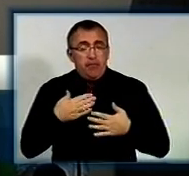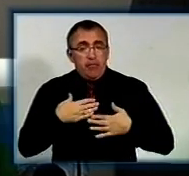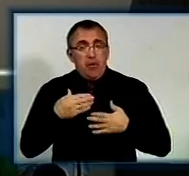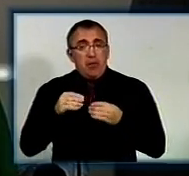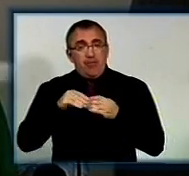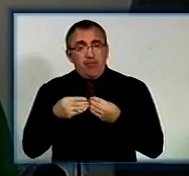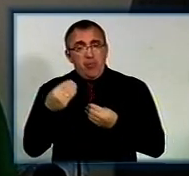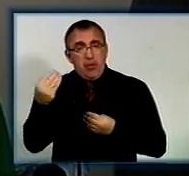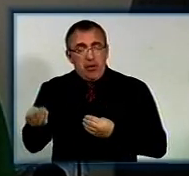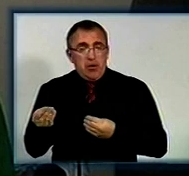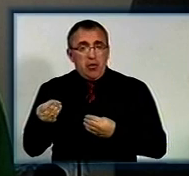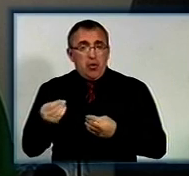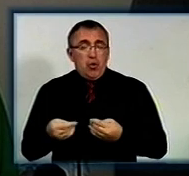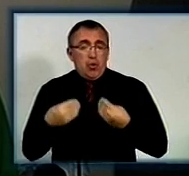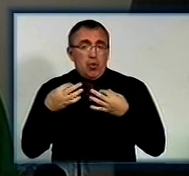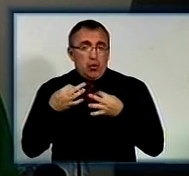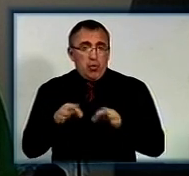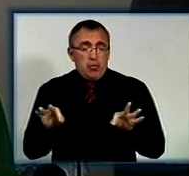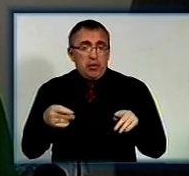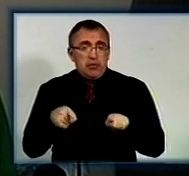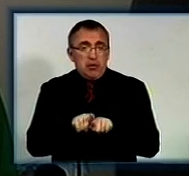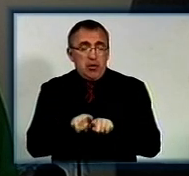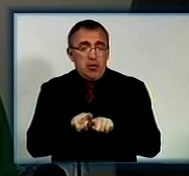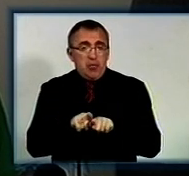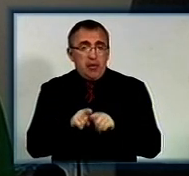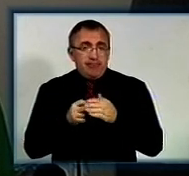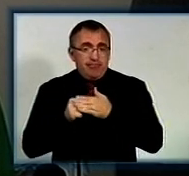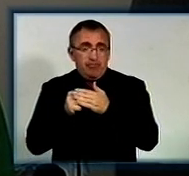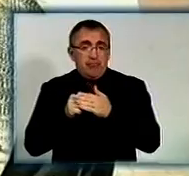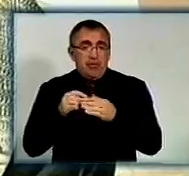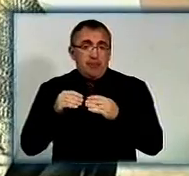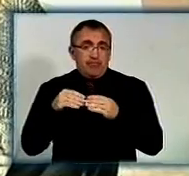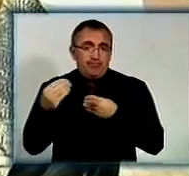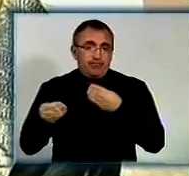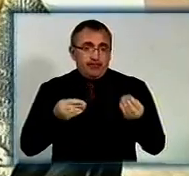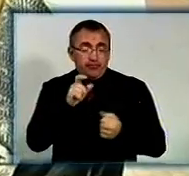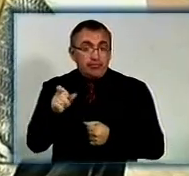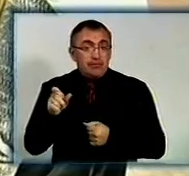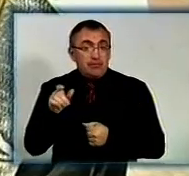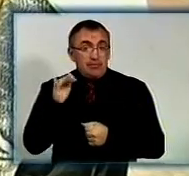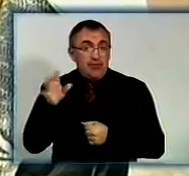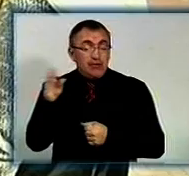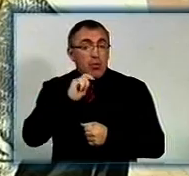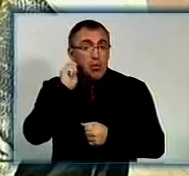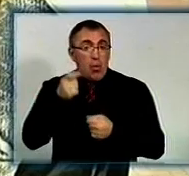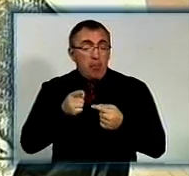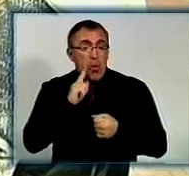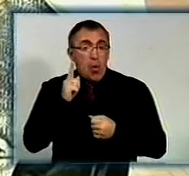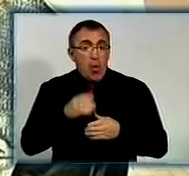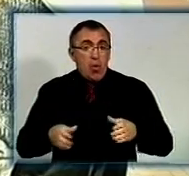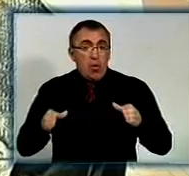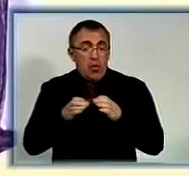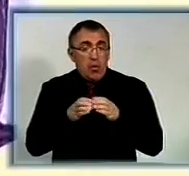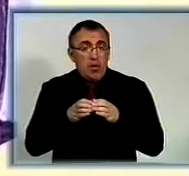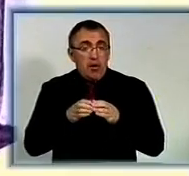поділитися, тому що це доступний ресурс, який можна розділити з іншими відмоєків. Організатори акції – Всеукраїнська молодіжна громадська